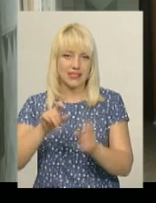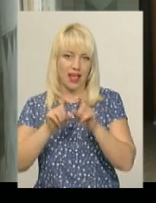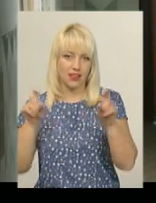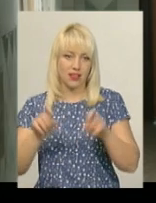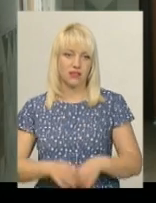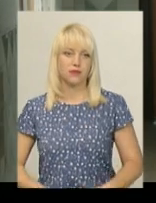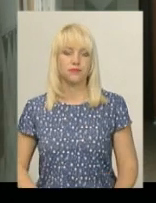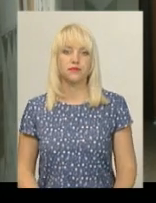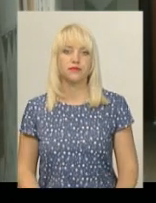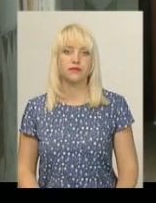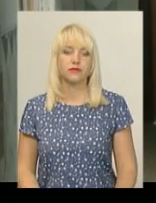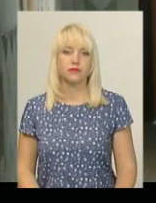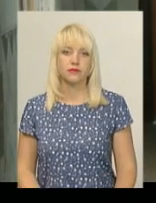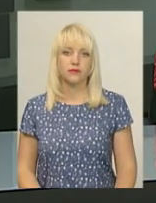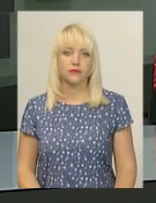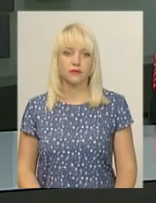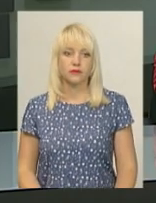Клопотюк, новини Поділля Центр.